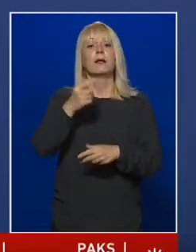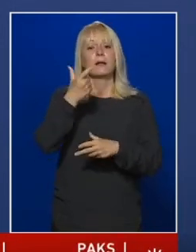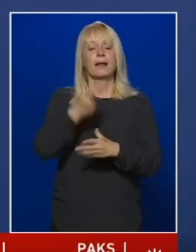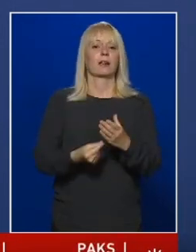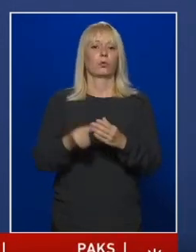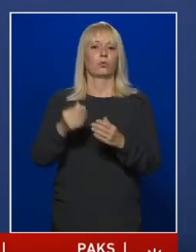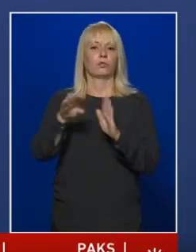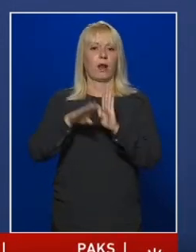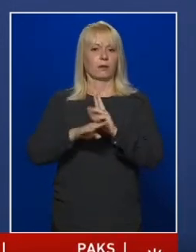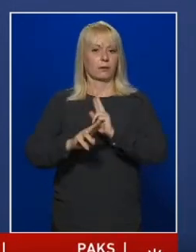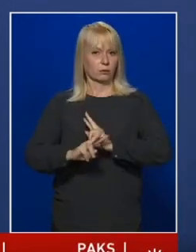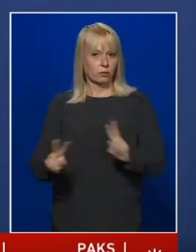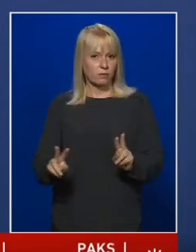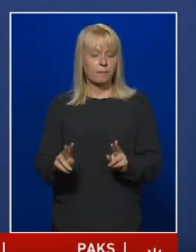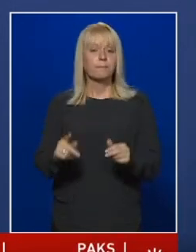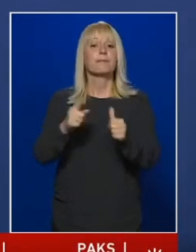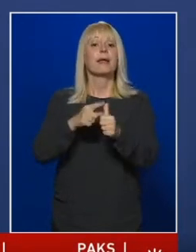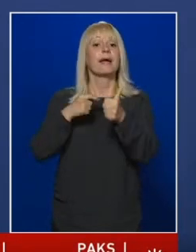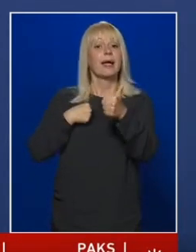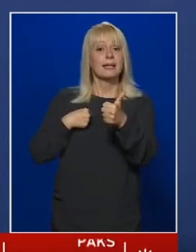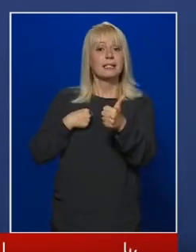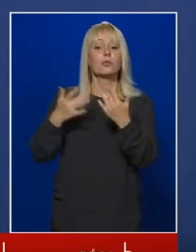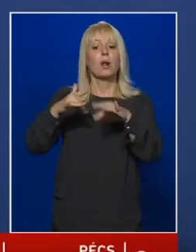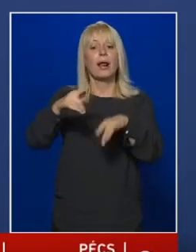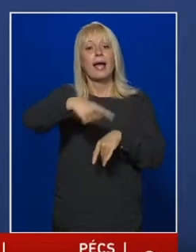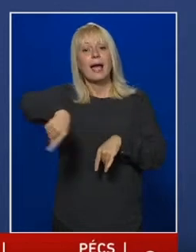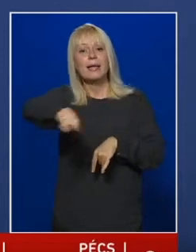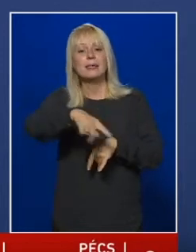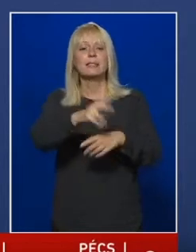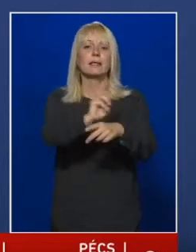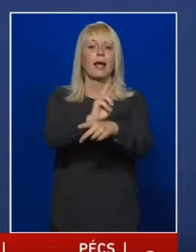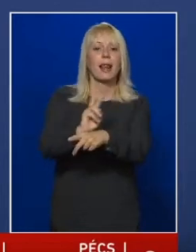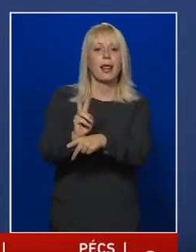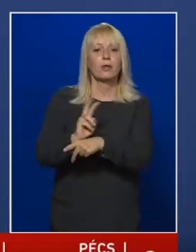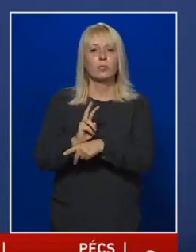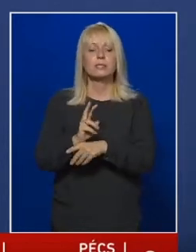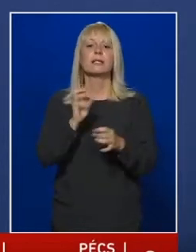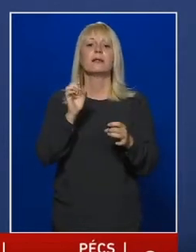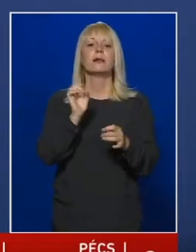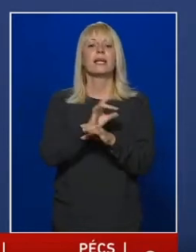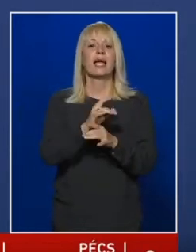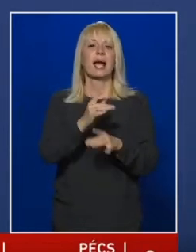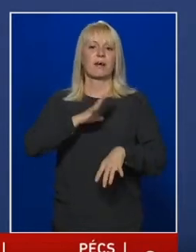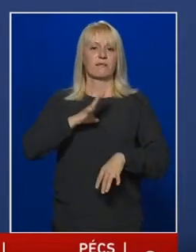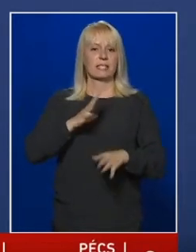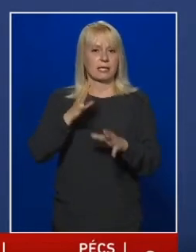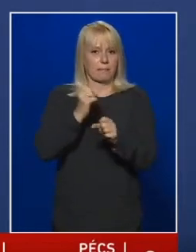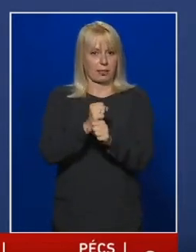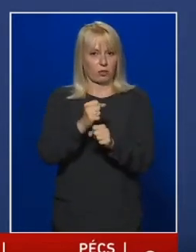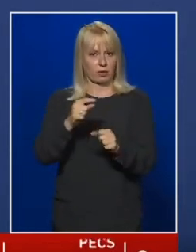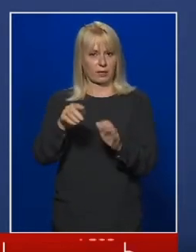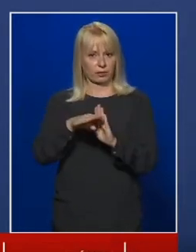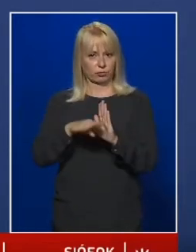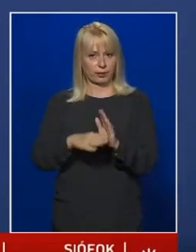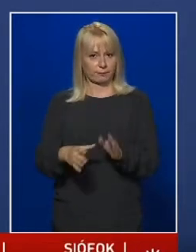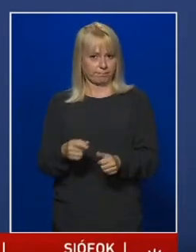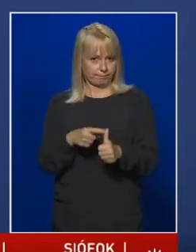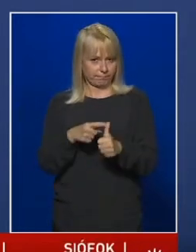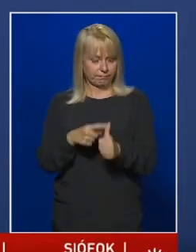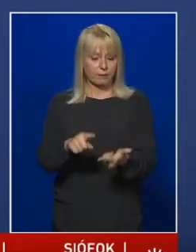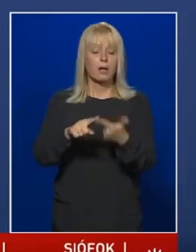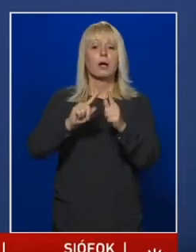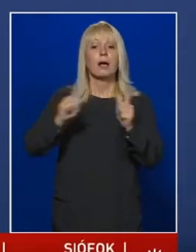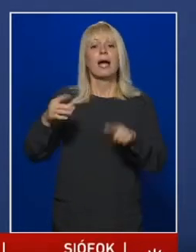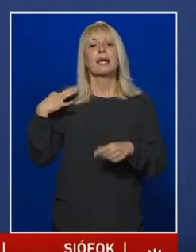intézményekben. Egyrésztről a helyszínen ellenőrzik a járványveszéllyel összefüggő szabályok betartását, másrésztről az